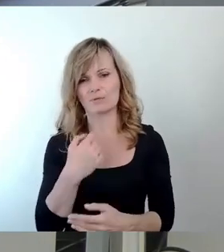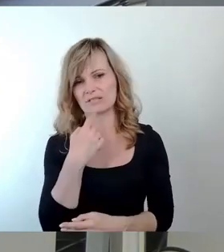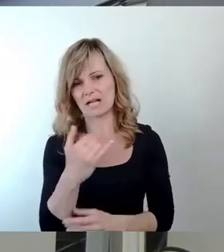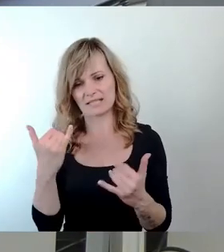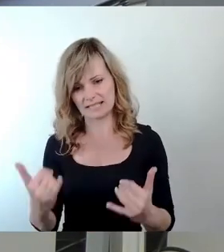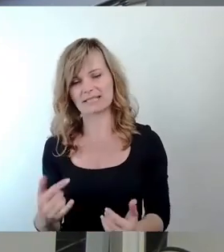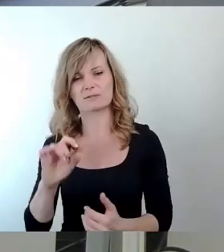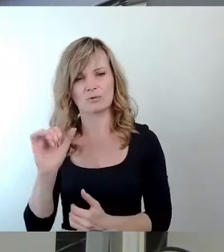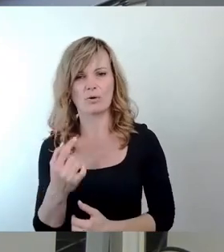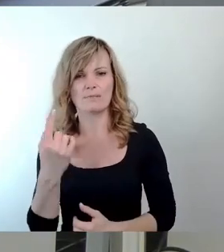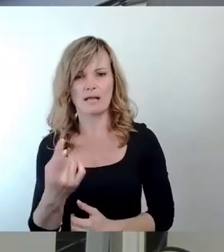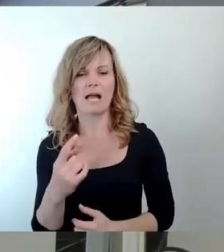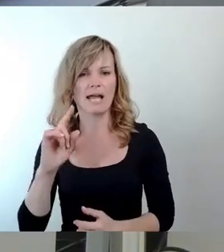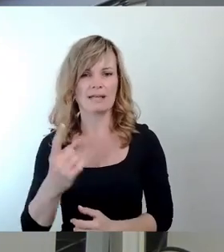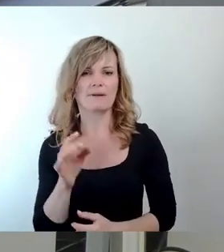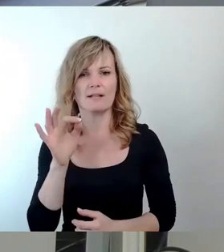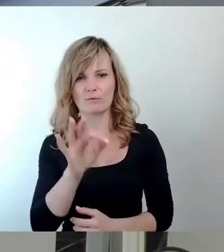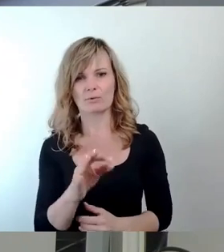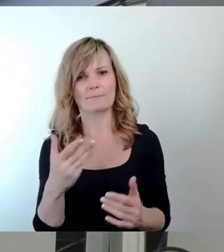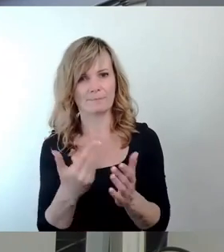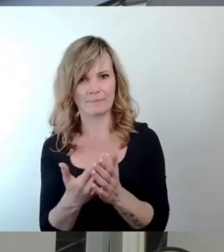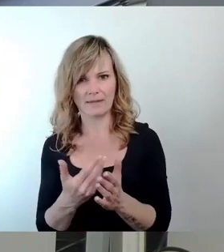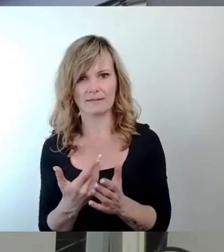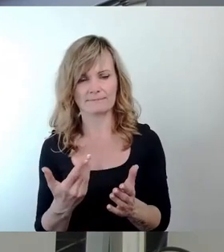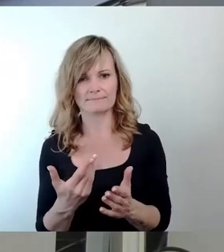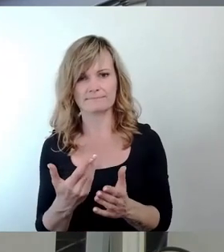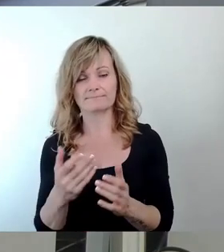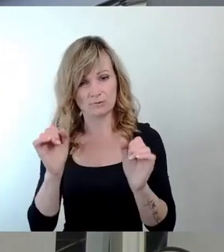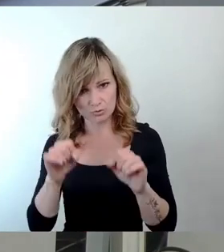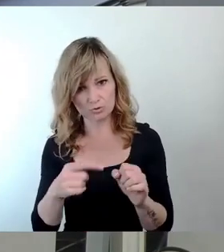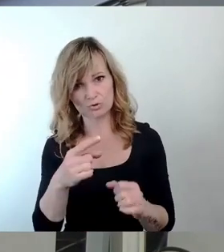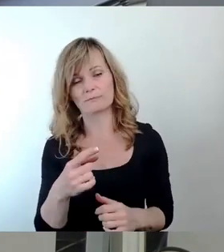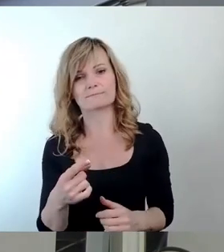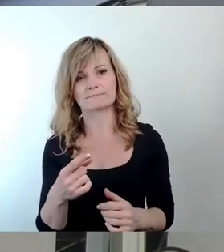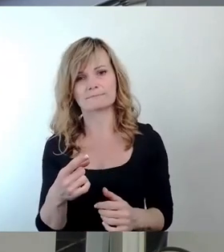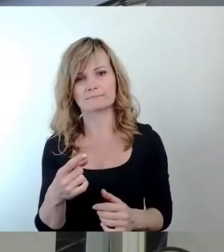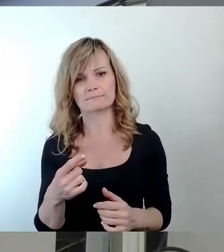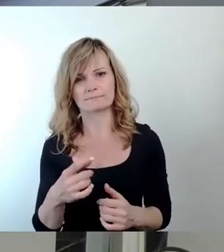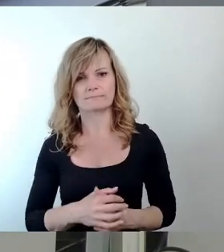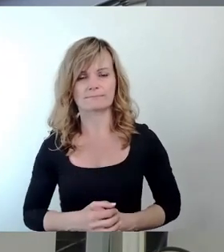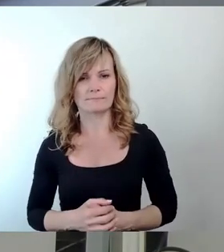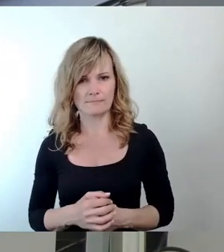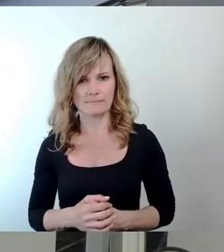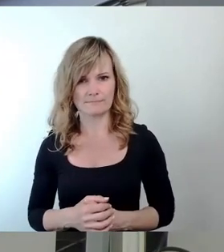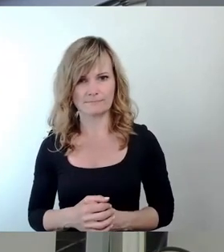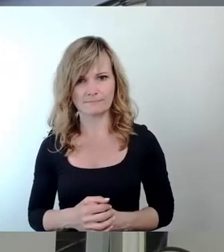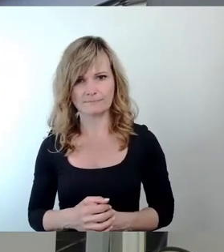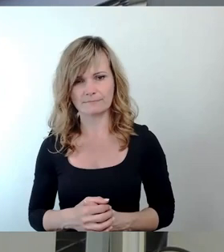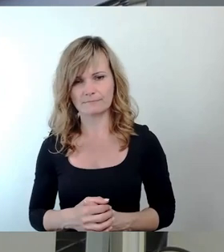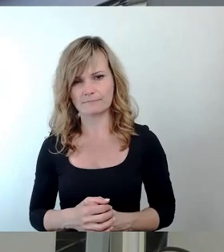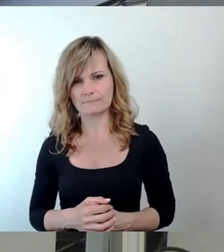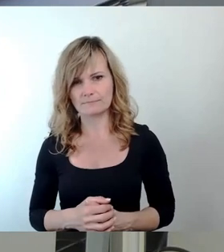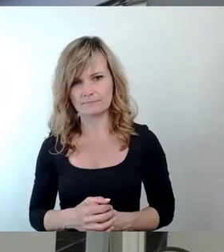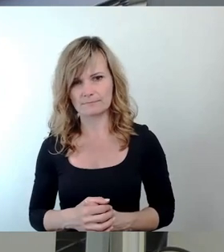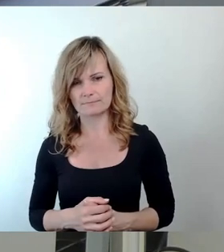noch einmal dafür, hier zuzustimmen. die